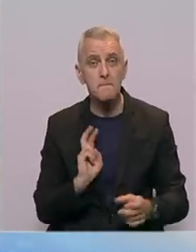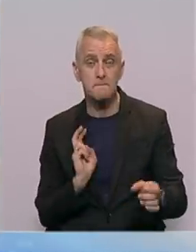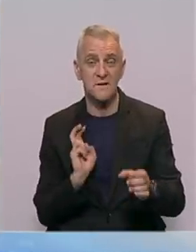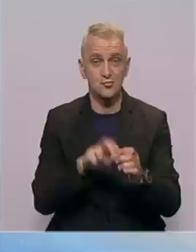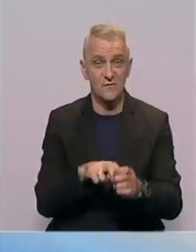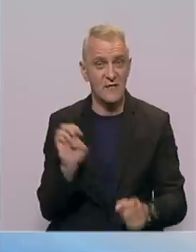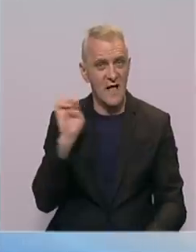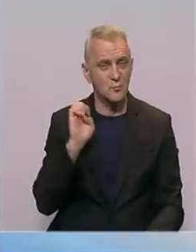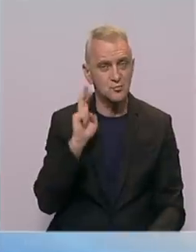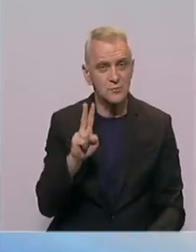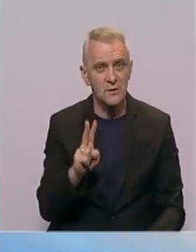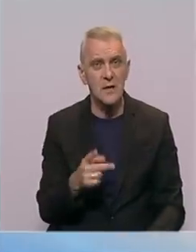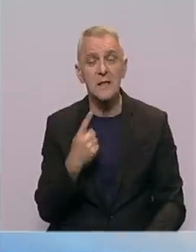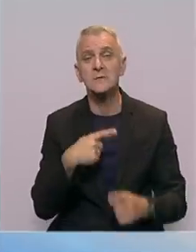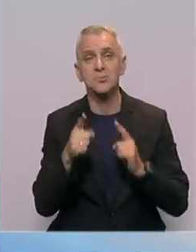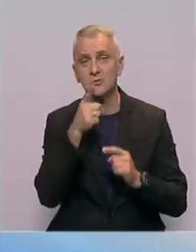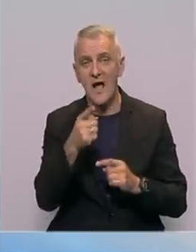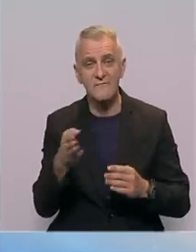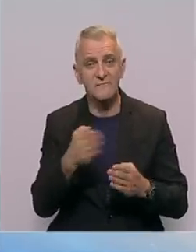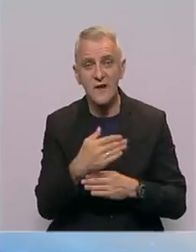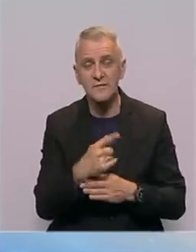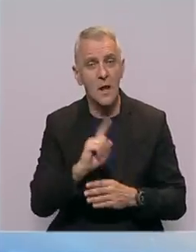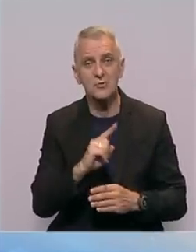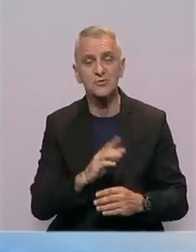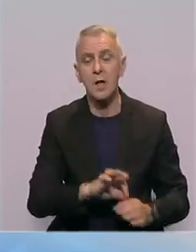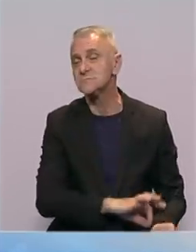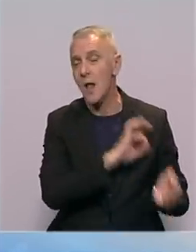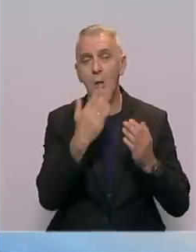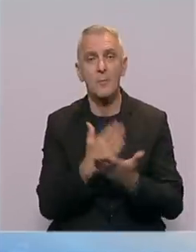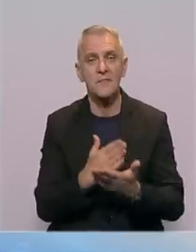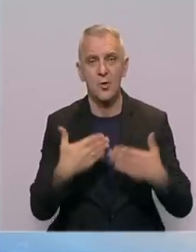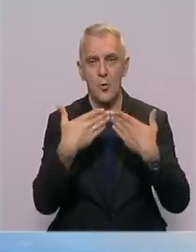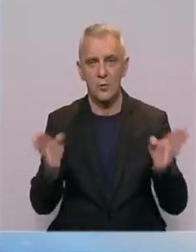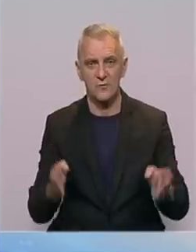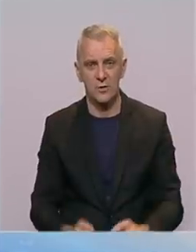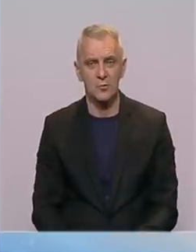pridruživanje Evropskoj uniji, jer ta vrata neće zaovijek biti otvorena.